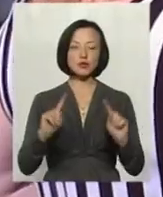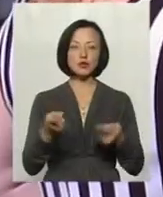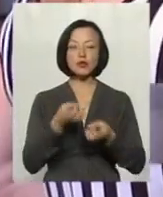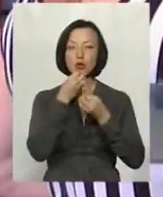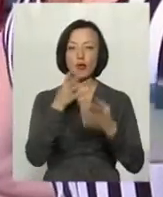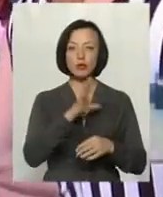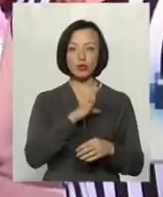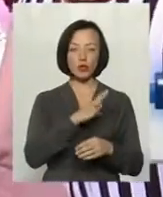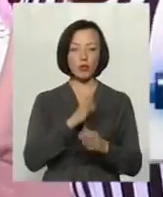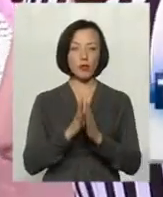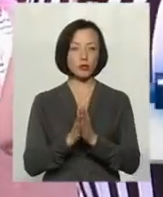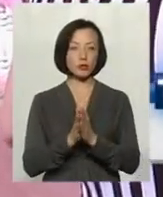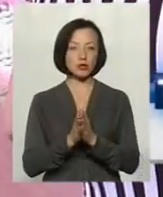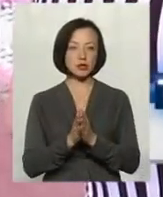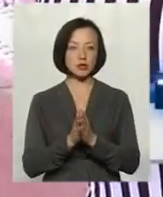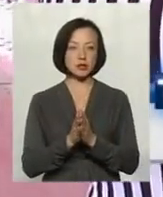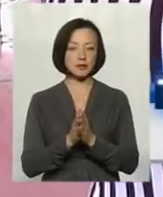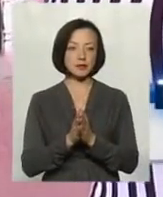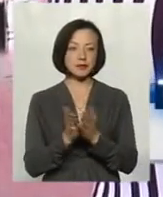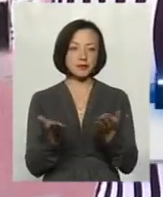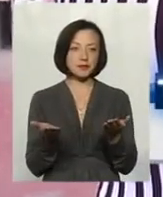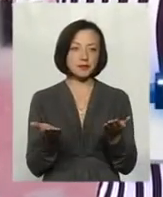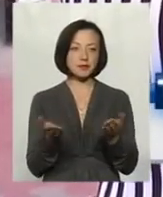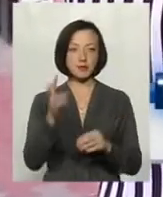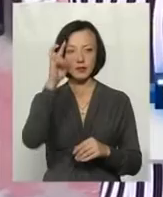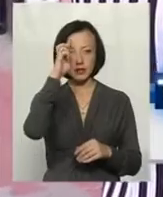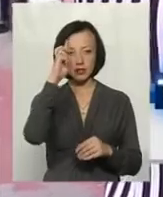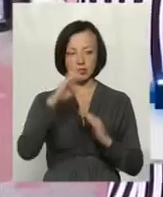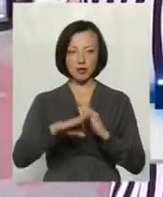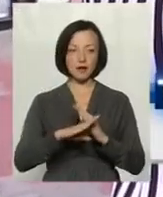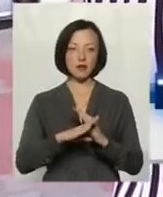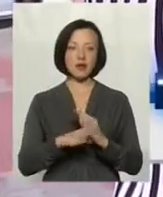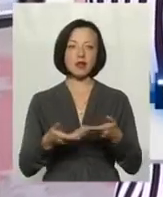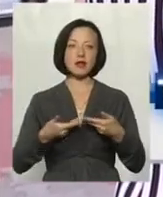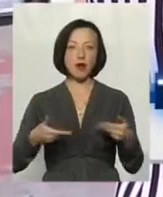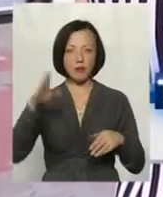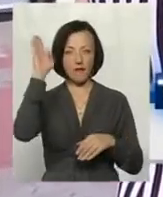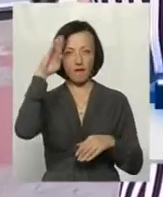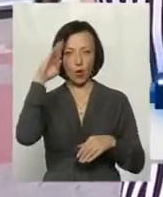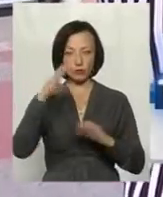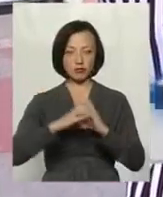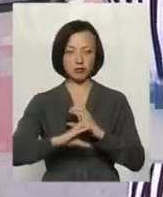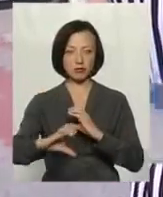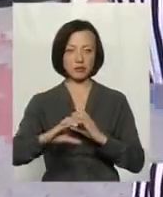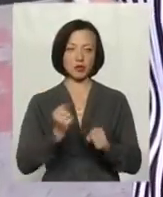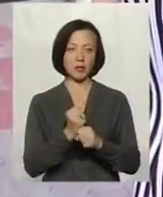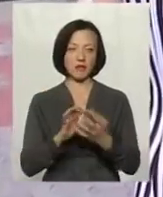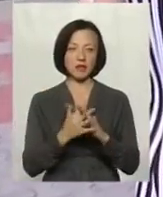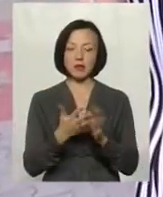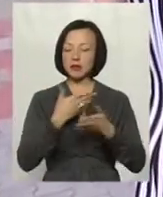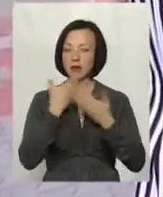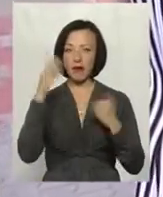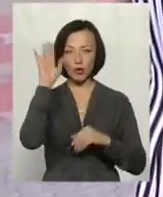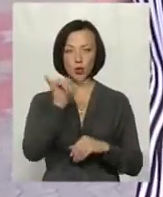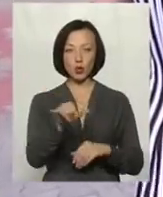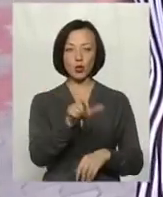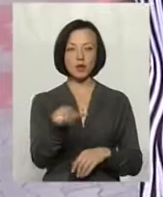добре попросити, я знаю, кого в держави, щоб нам воду провели в село, бо нема води. Води нема в